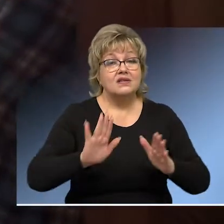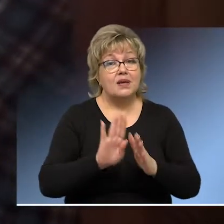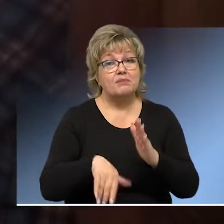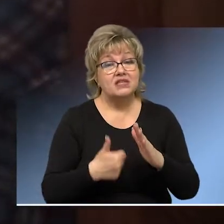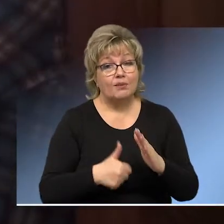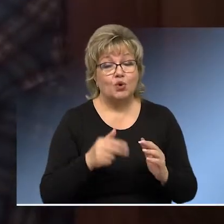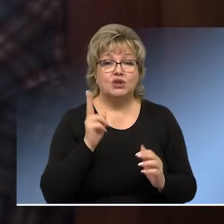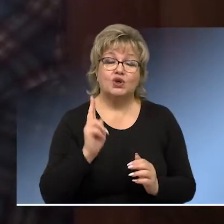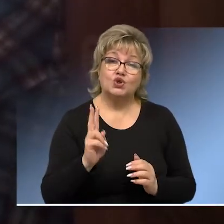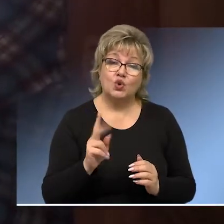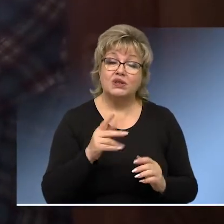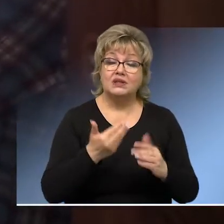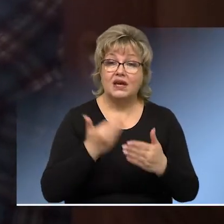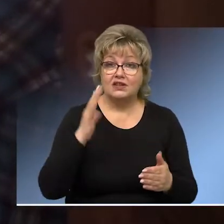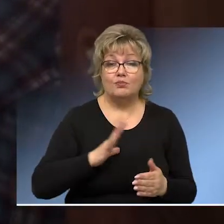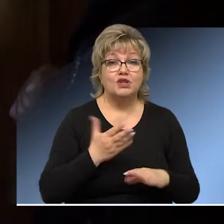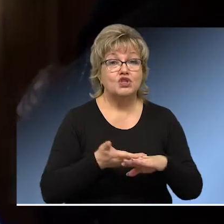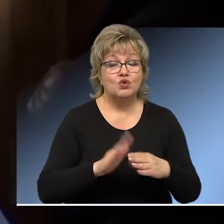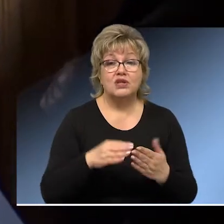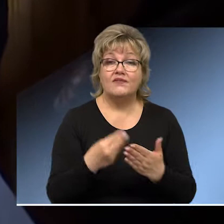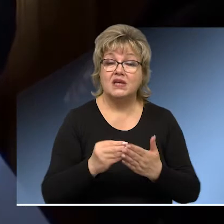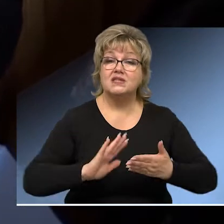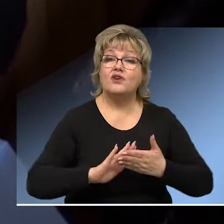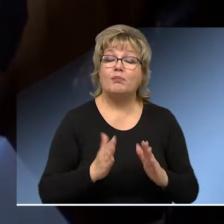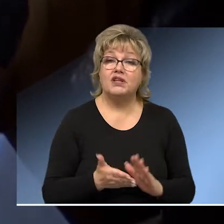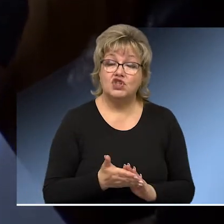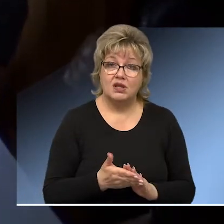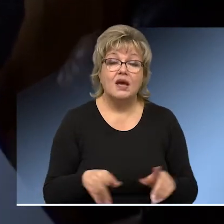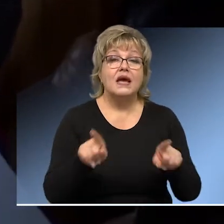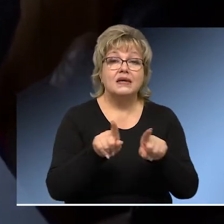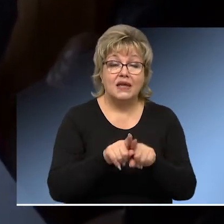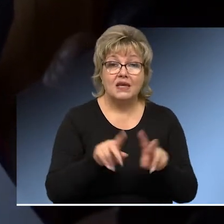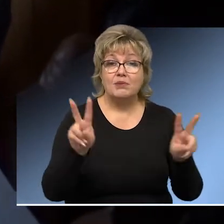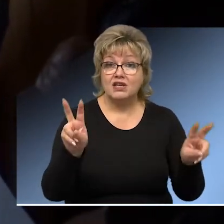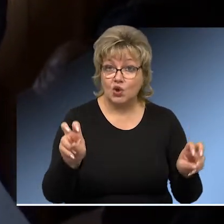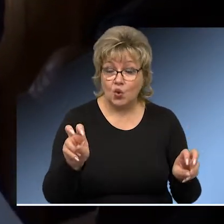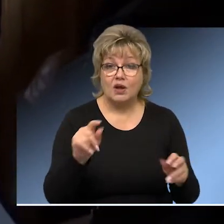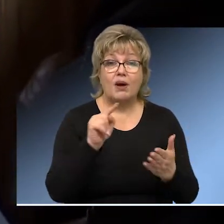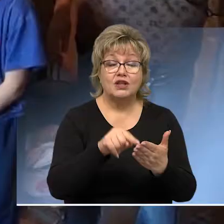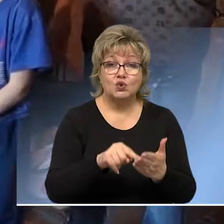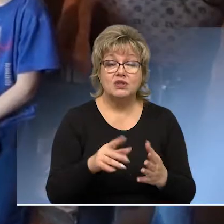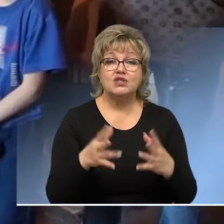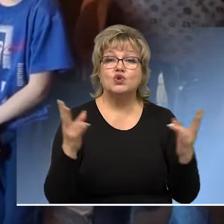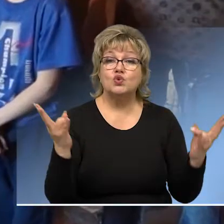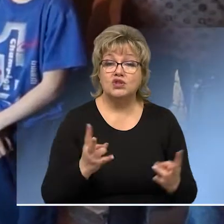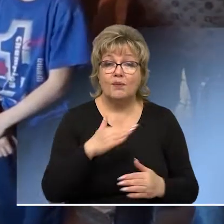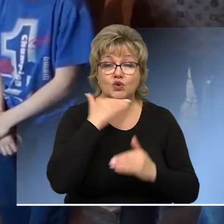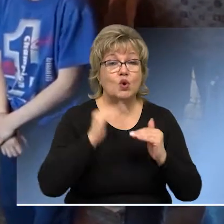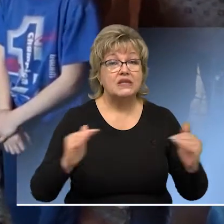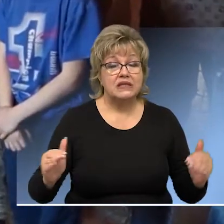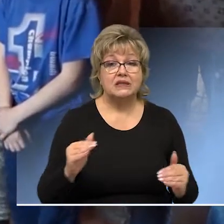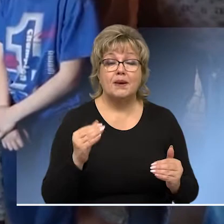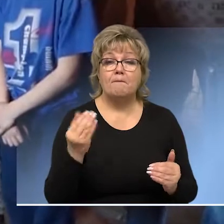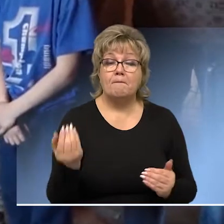-то остался без работы, у кого-то и до этого периода было сложное финансовое положение. К таким категориям, как правило, относятся нуждающиеся